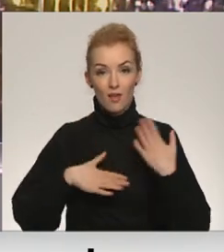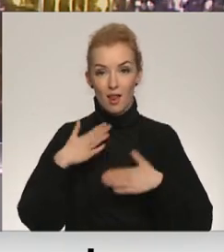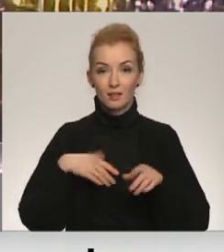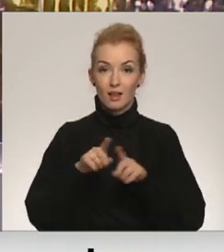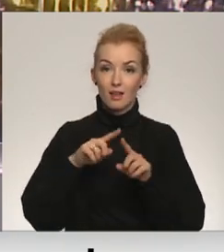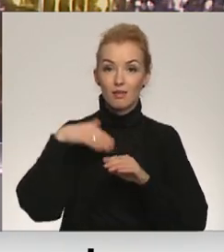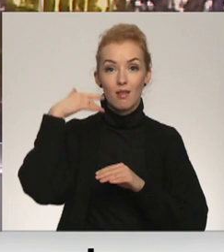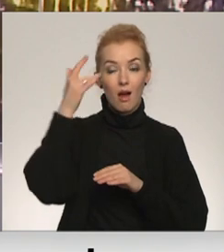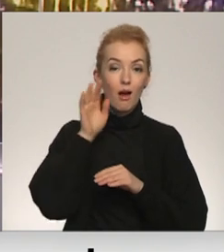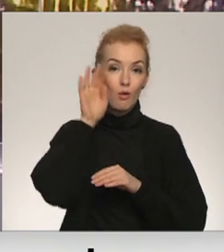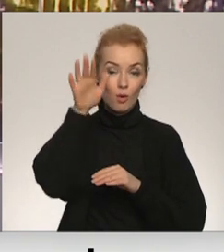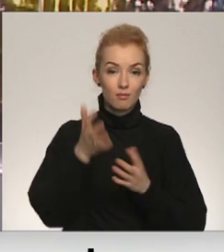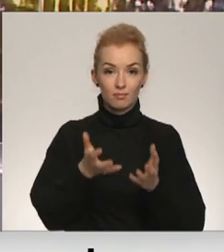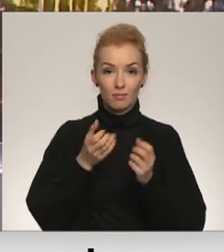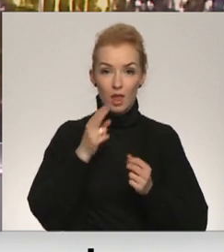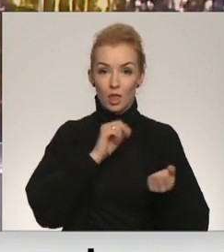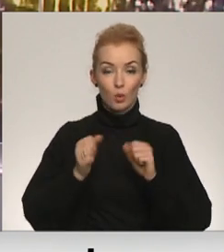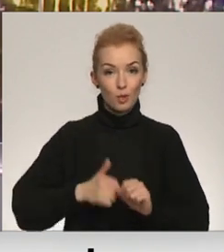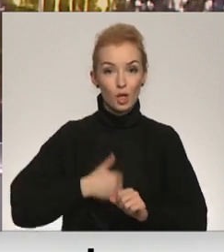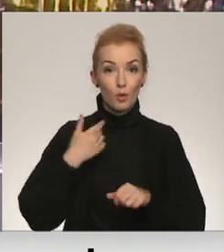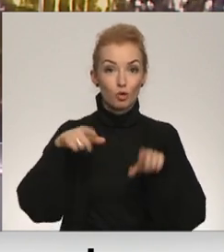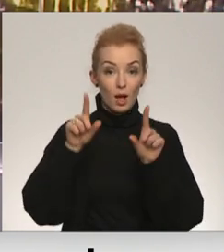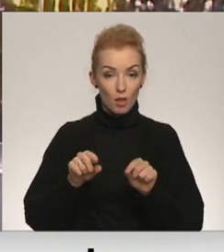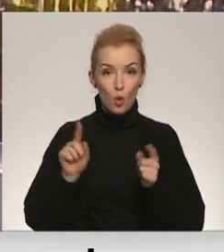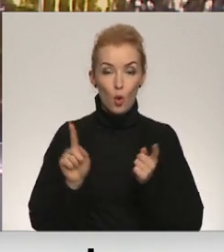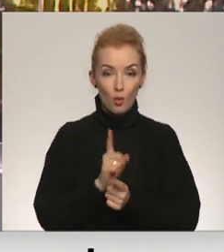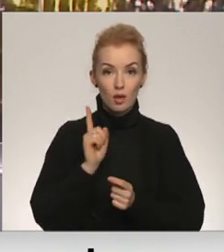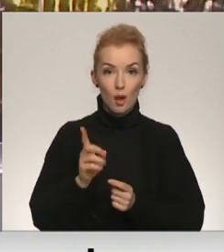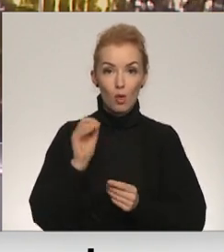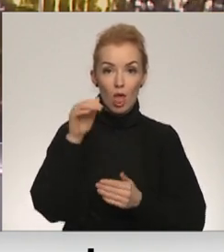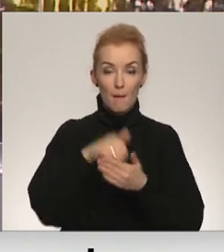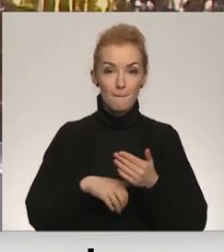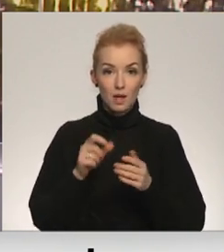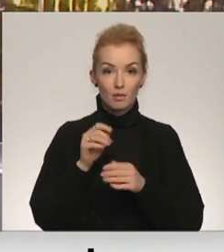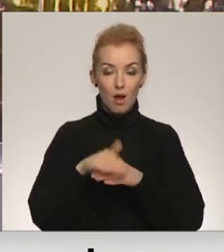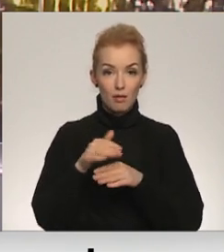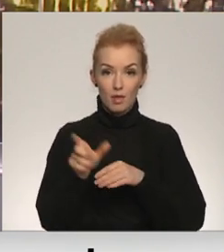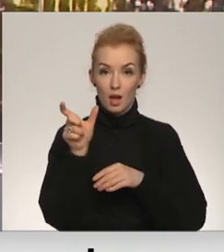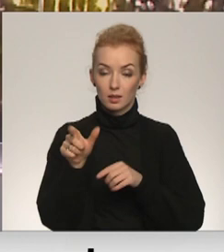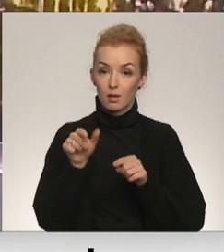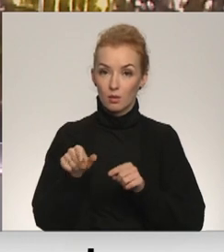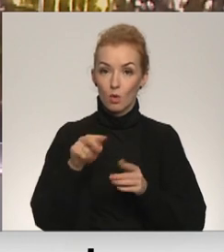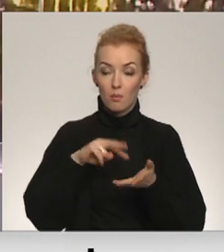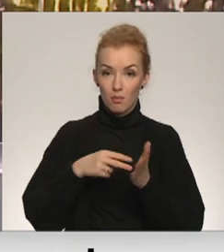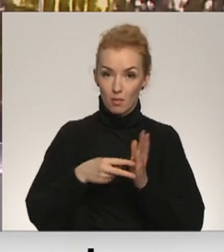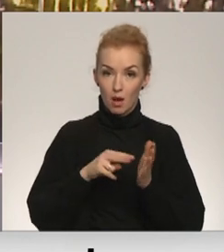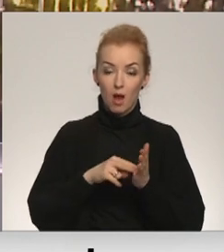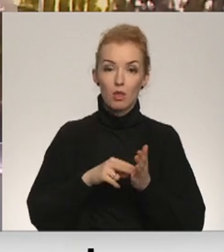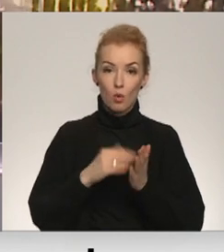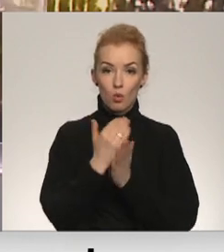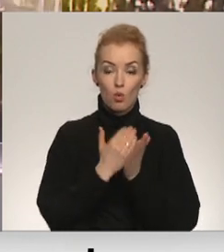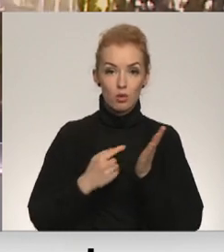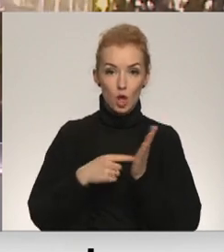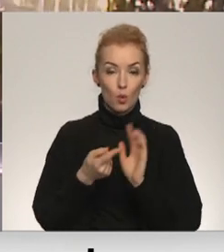nākotnē saņemt nekustamā īpašuma nodokļa atlaides, ir jābūt e-pasta adresē. To paredz Rīgas domas atbalstītie saistošo